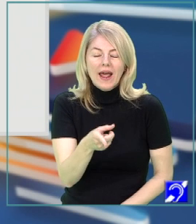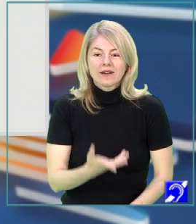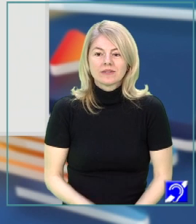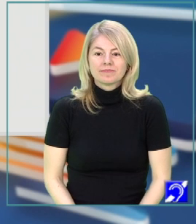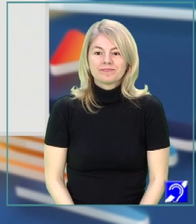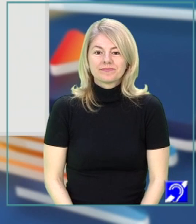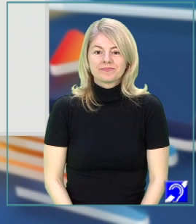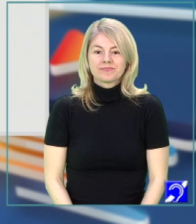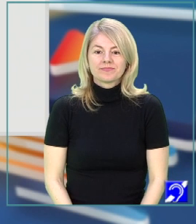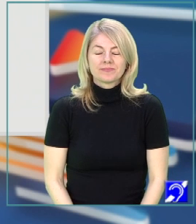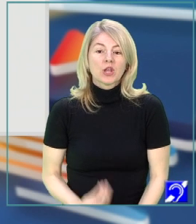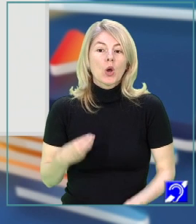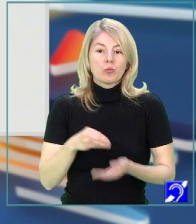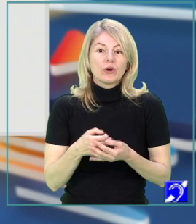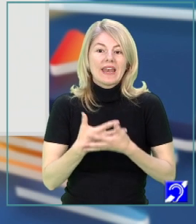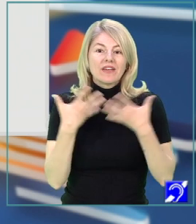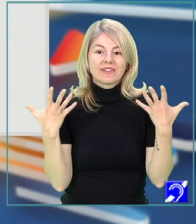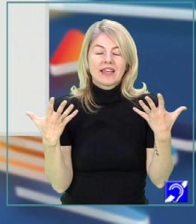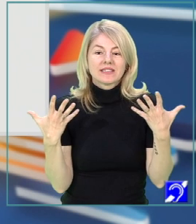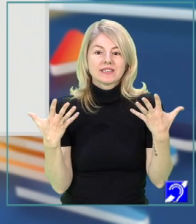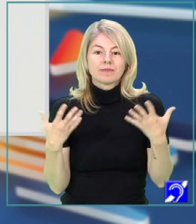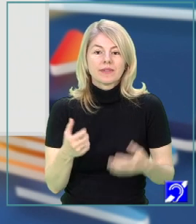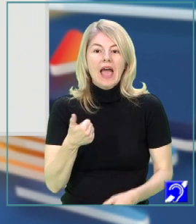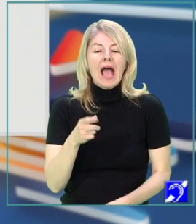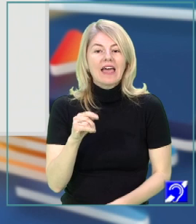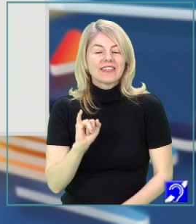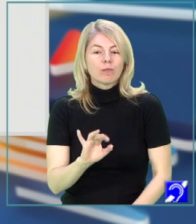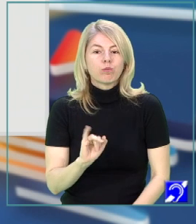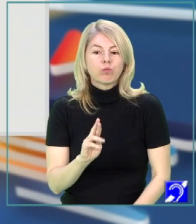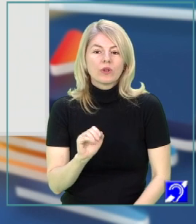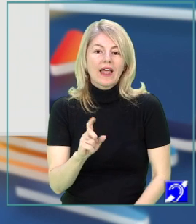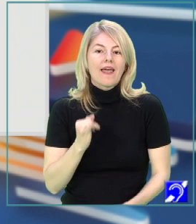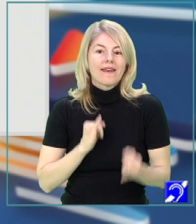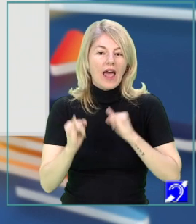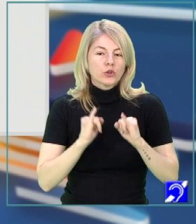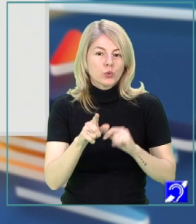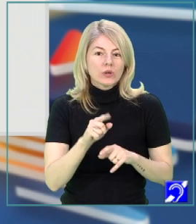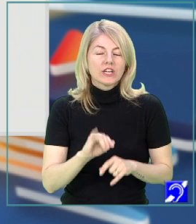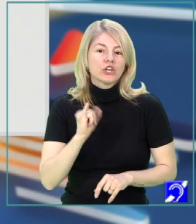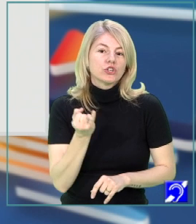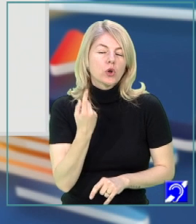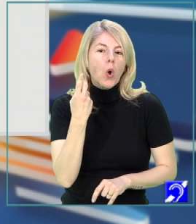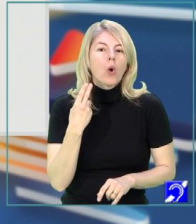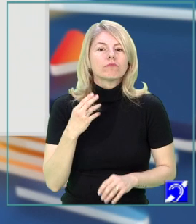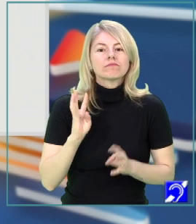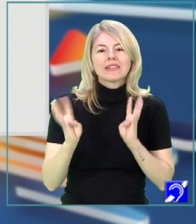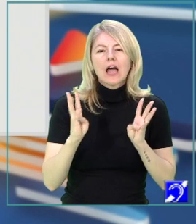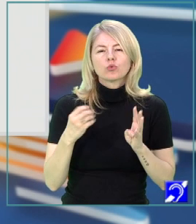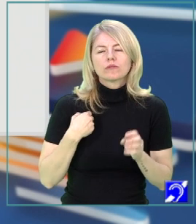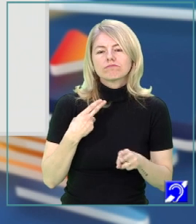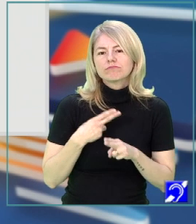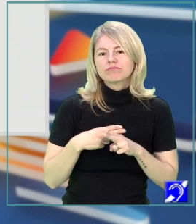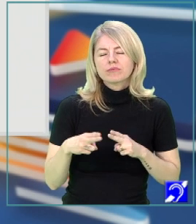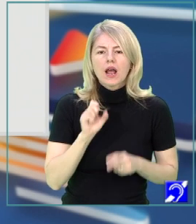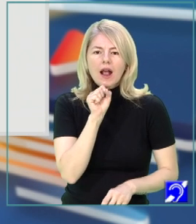pune în evidență atributele naturii, o natură capabilă